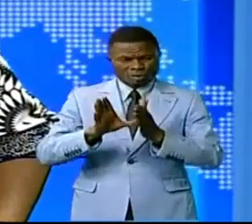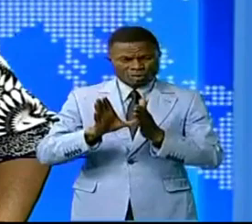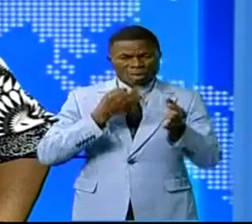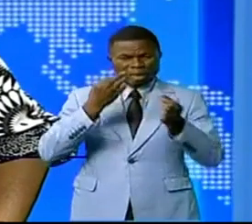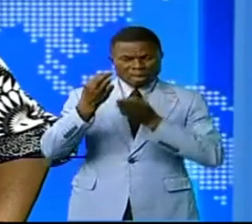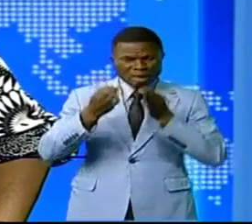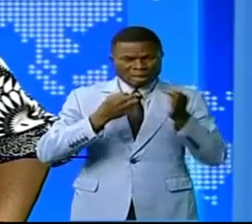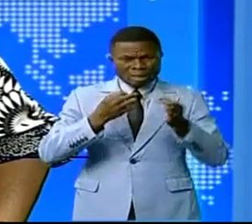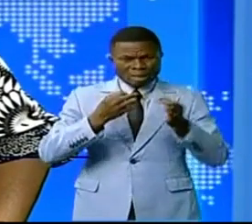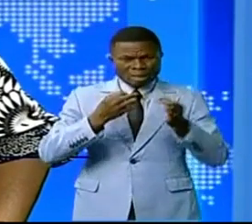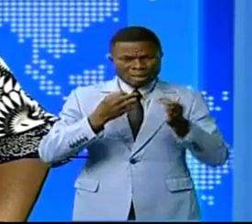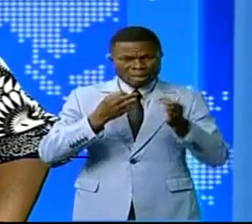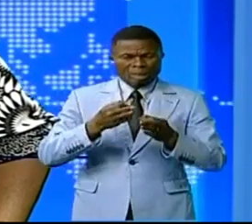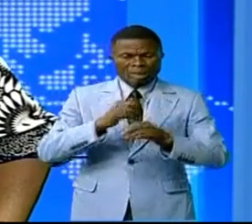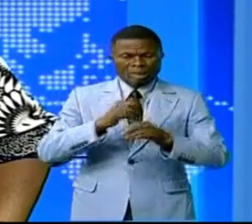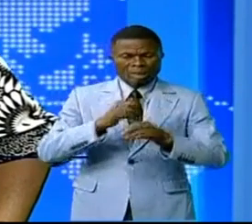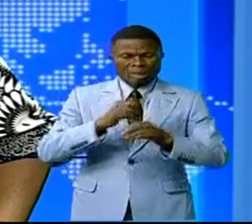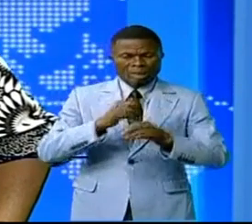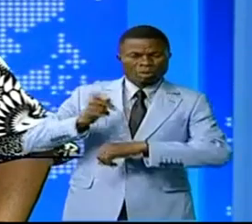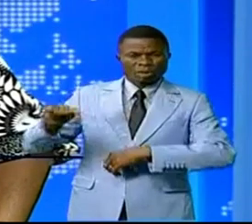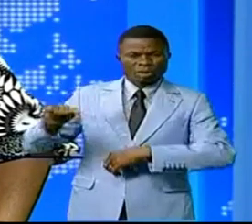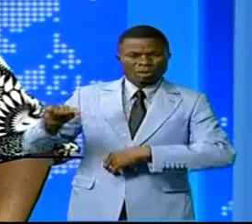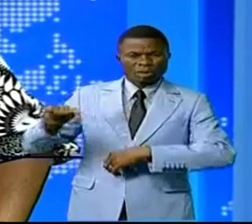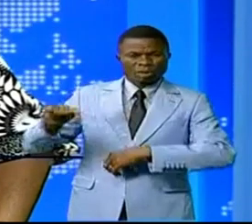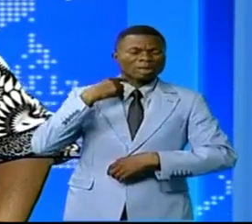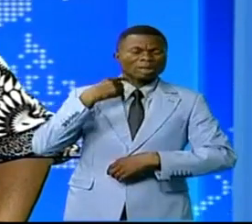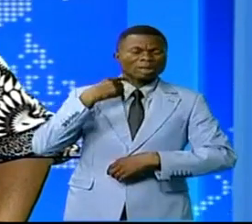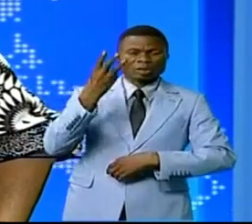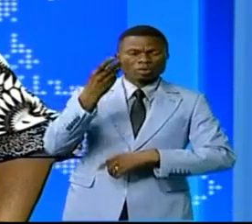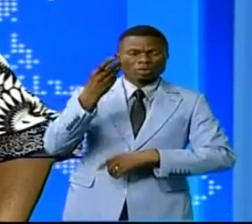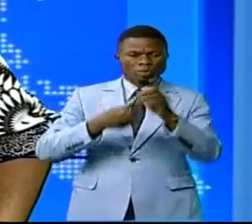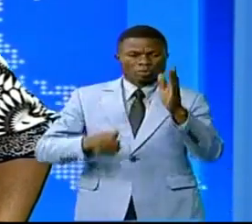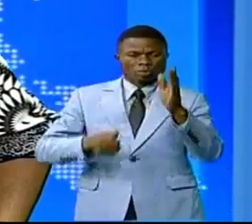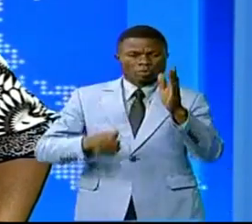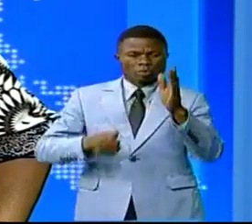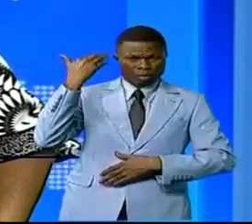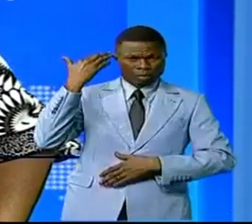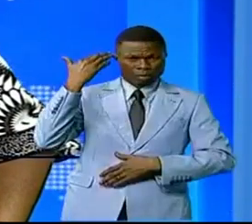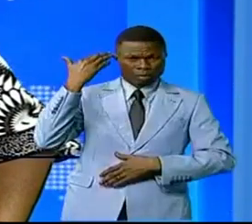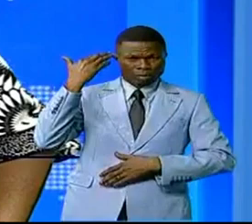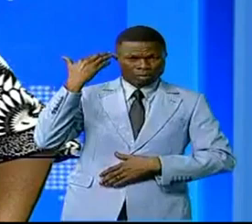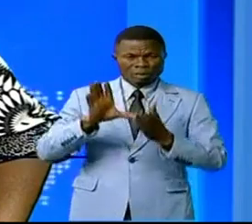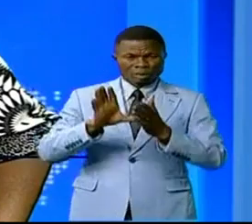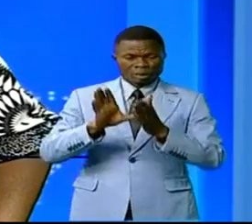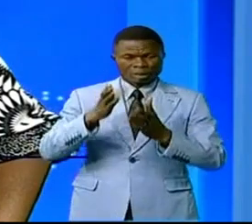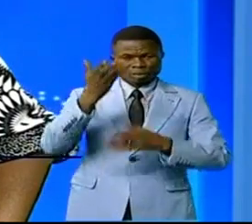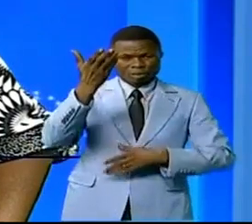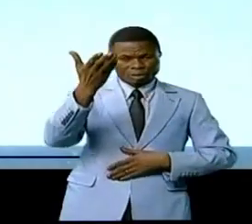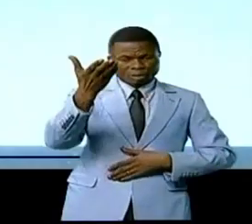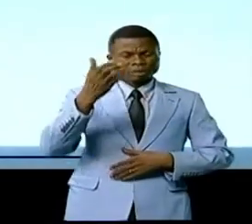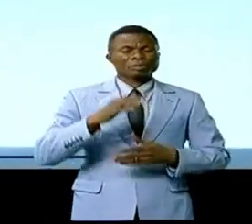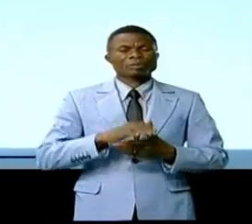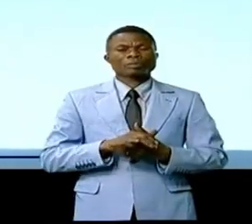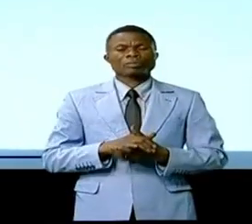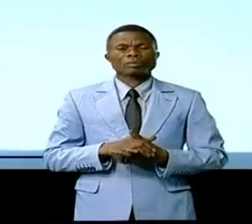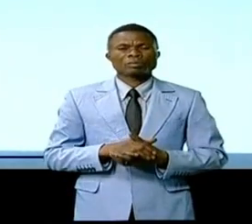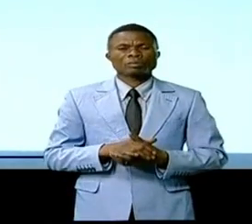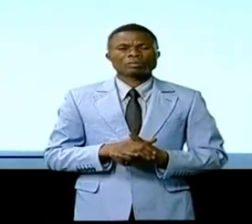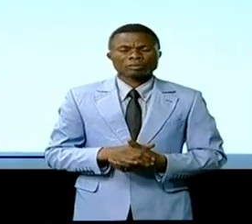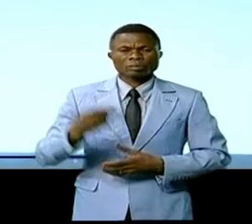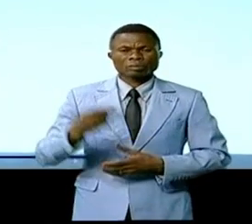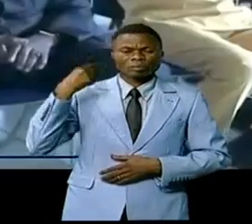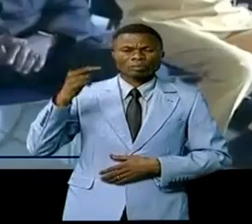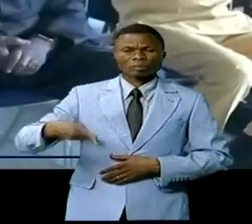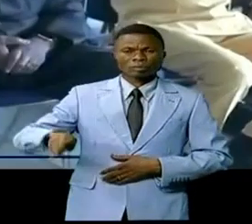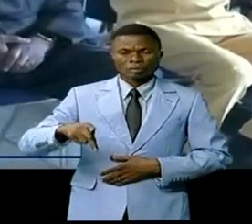exprimé à la rentrée judiciaire de la Provence le 3 novembre dernier. Félix Zaloumétidandou pour le reportage. Députés